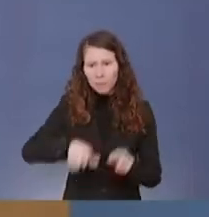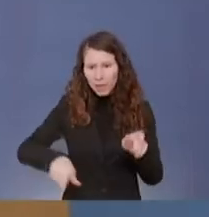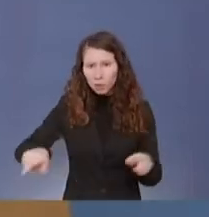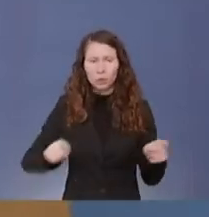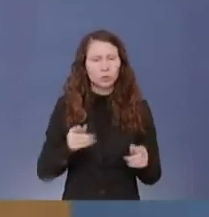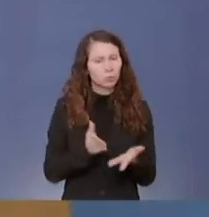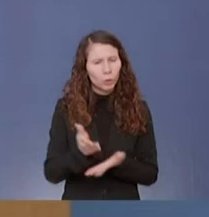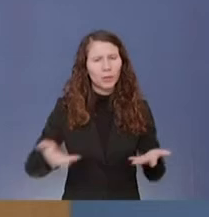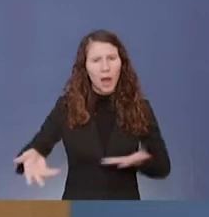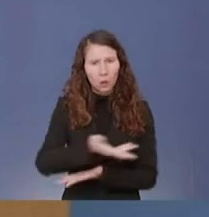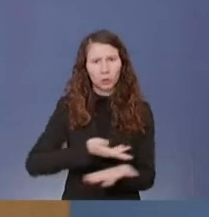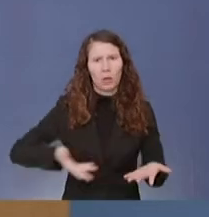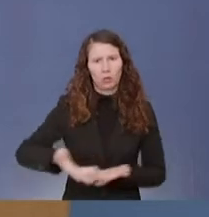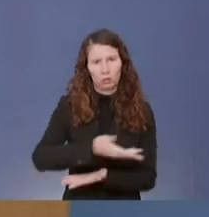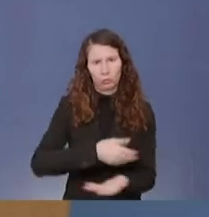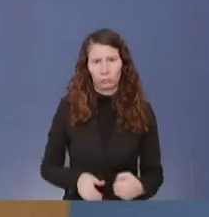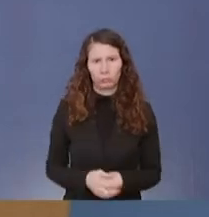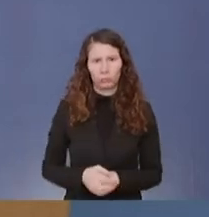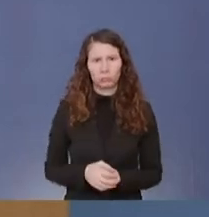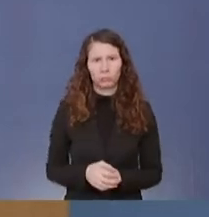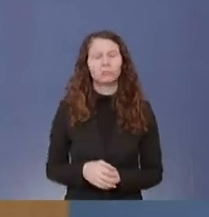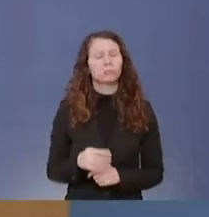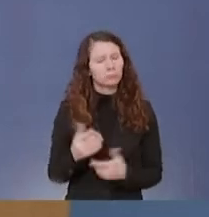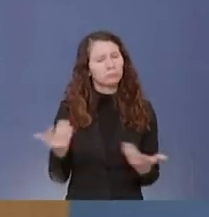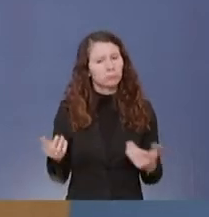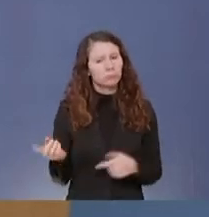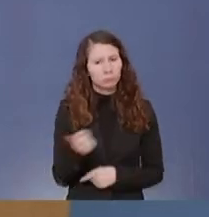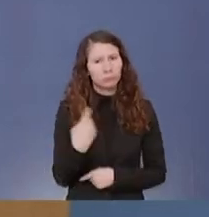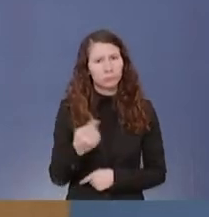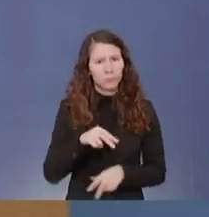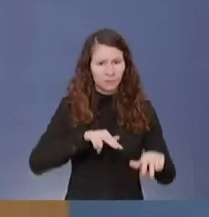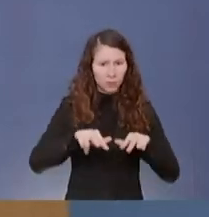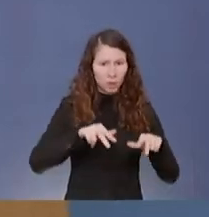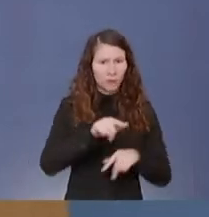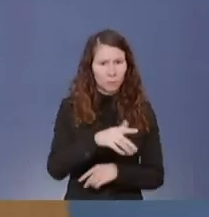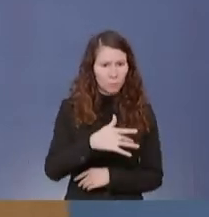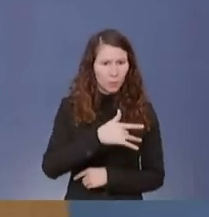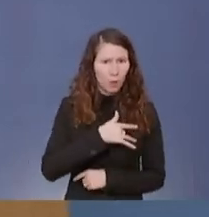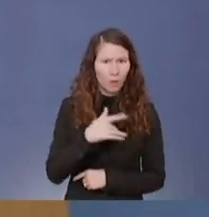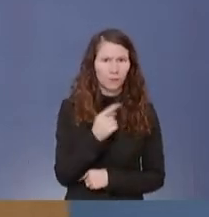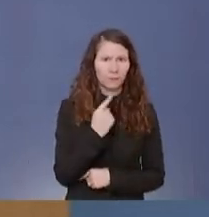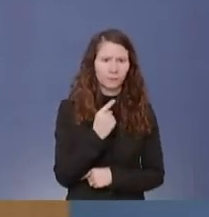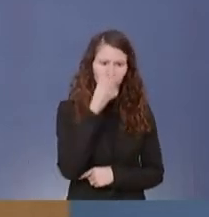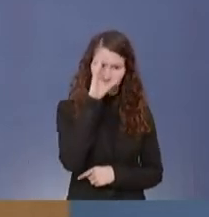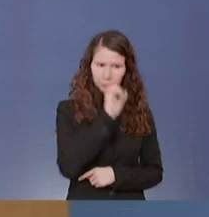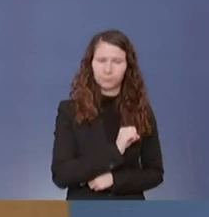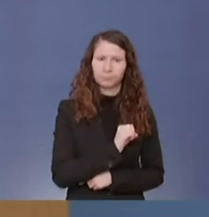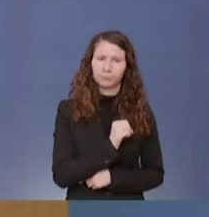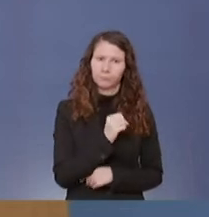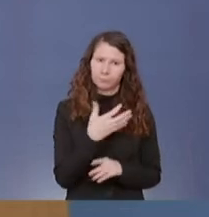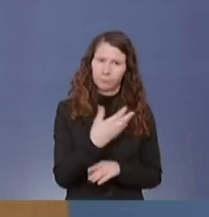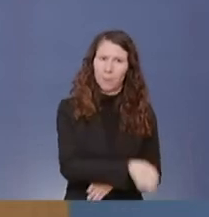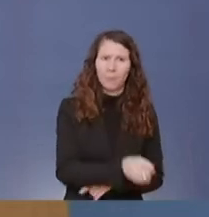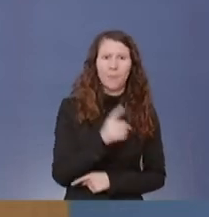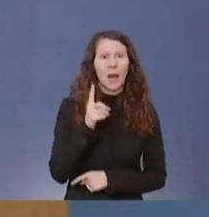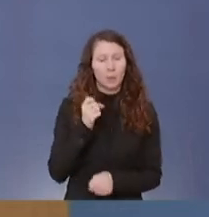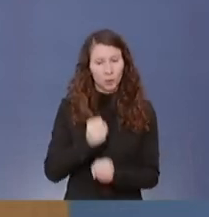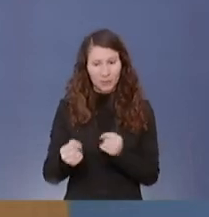Auspausch. Wir haben einen Blick natürlich in die Betroffenheit der Wirtschaft hinein, aber dennoch bleibe ich bei meiner Antwort, dass jetzt die Beschlüsse vom